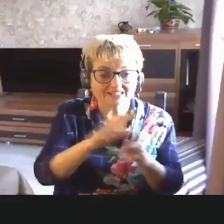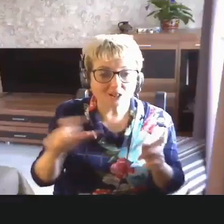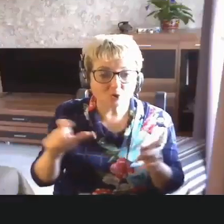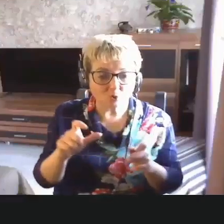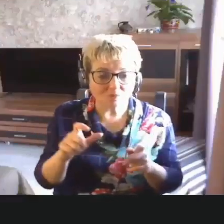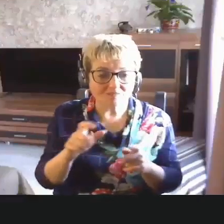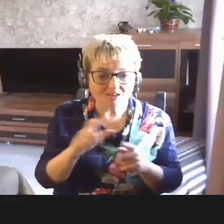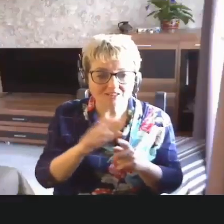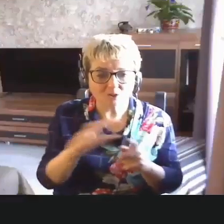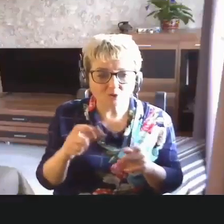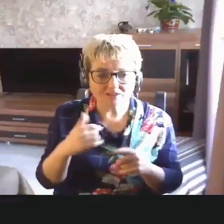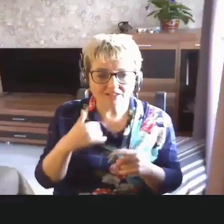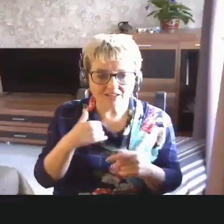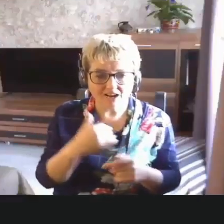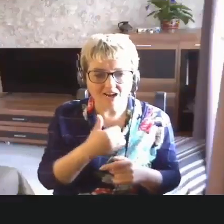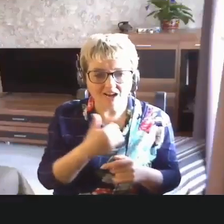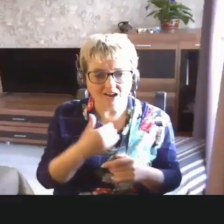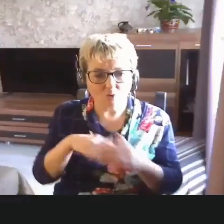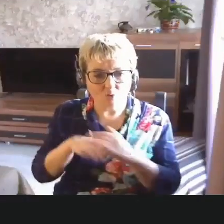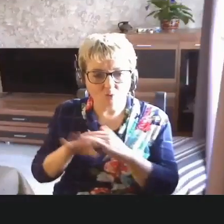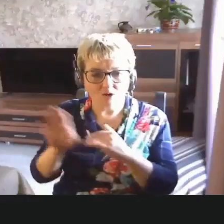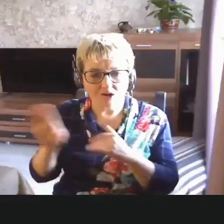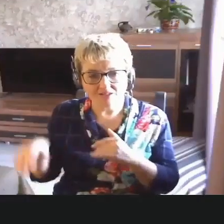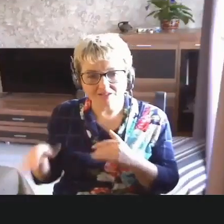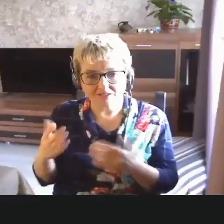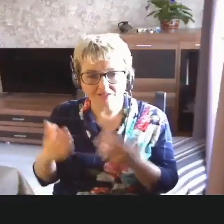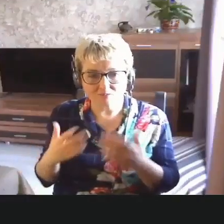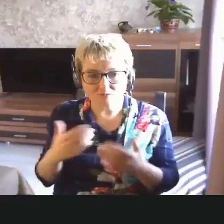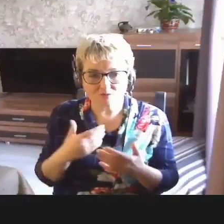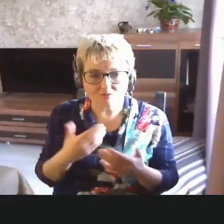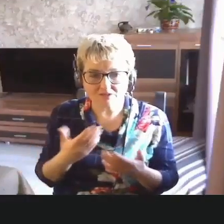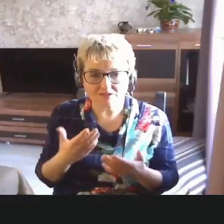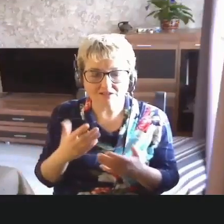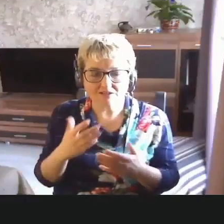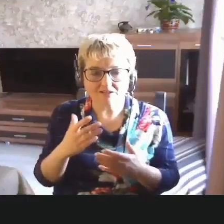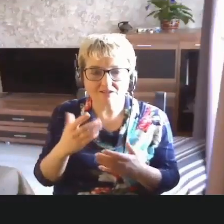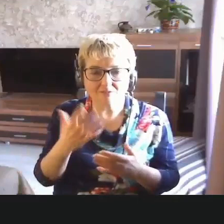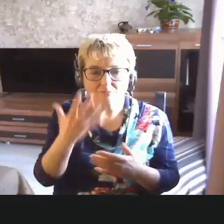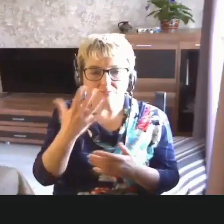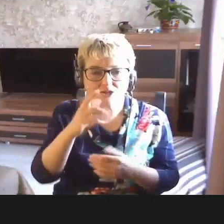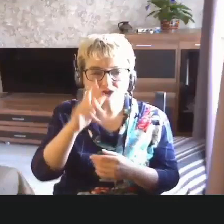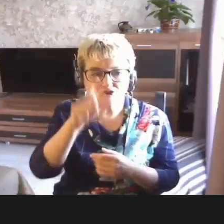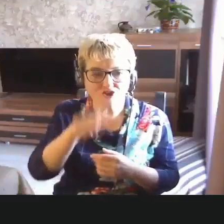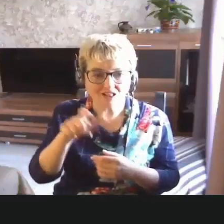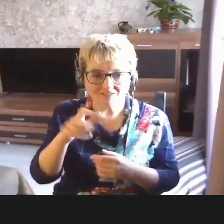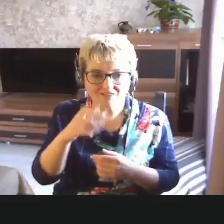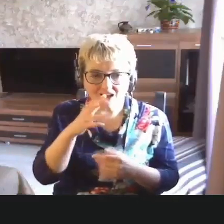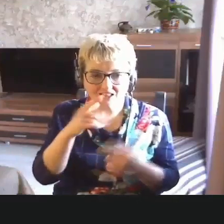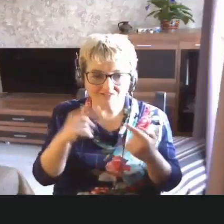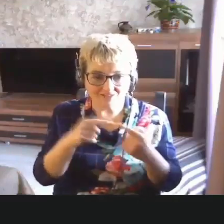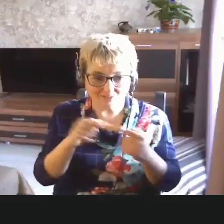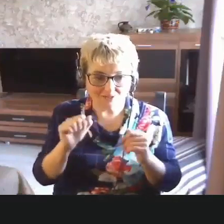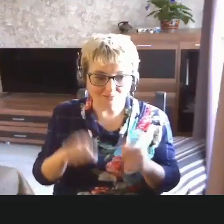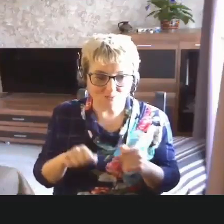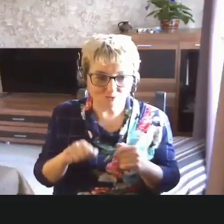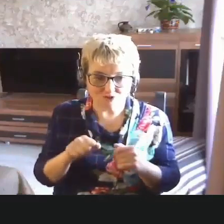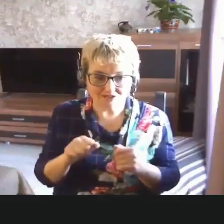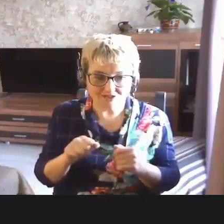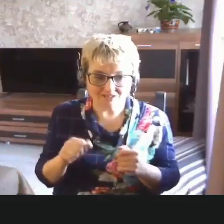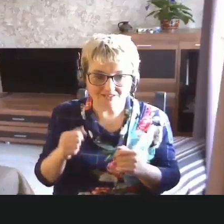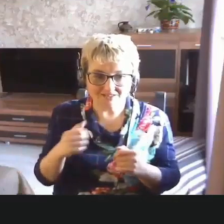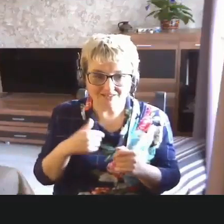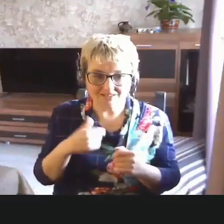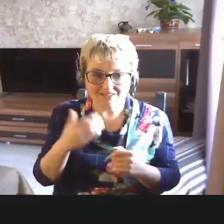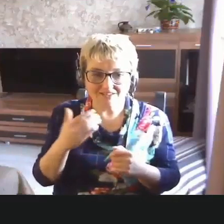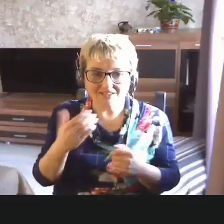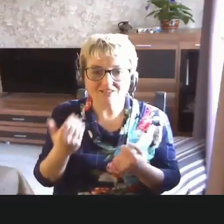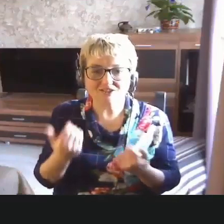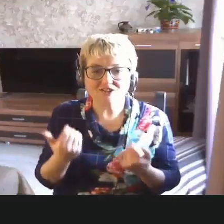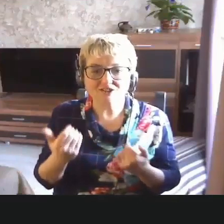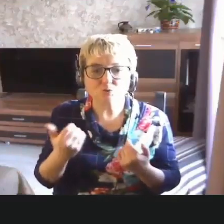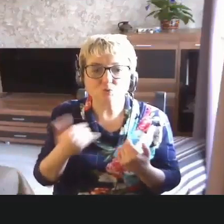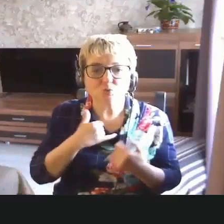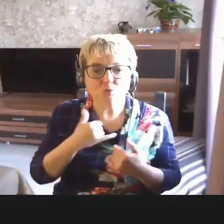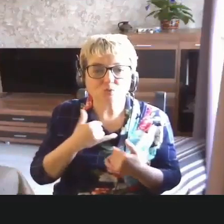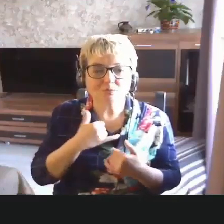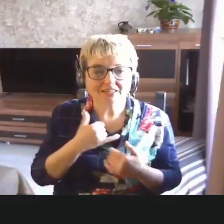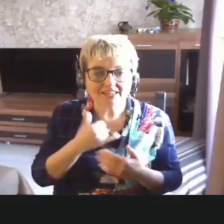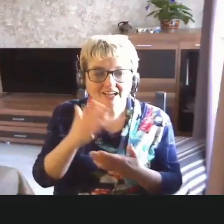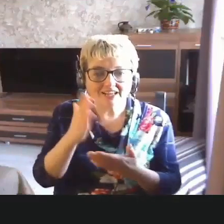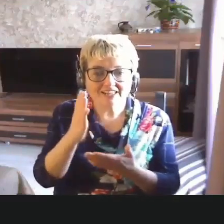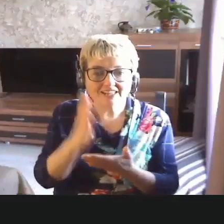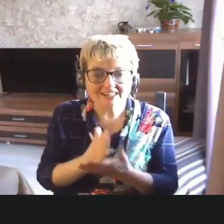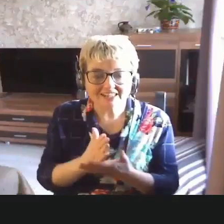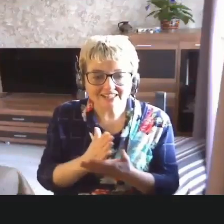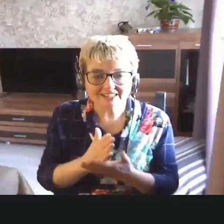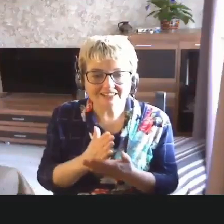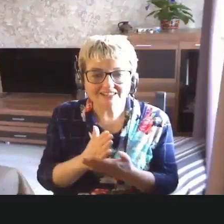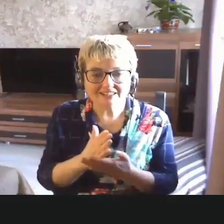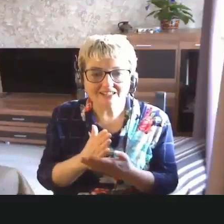Мне кажется, я должна уйти как-то, может быть, пять человек одновременно. Сейчас пришел какой-то вопрос. У меня есть,